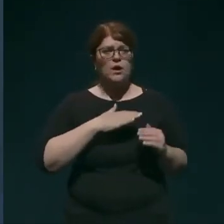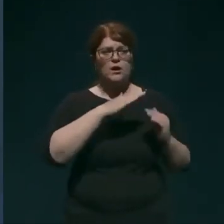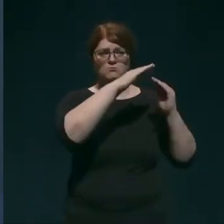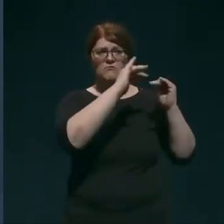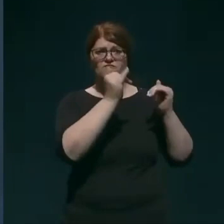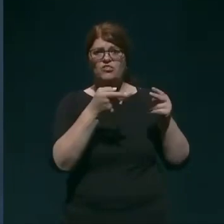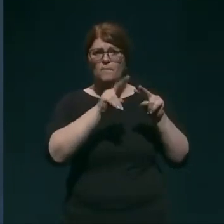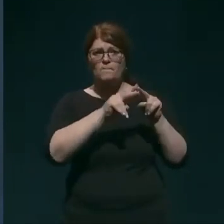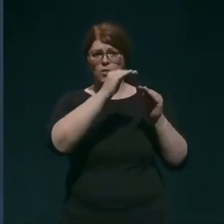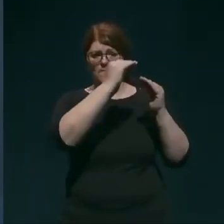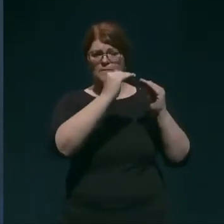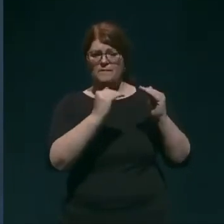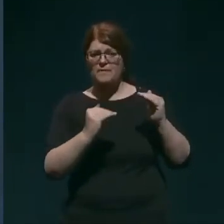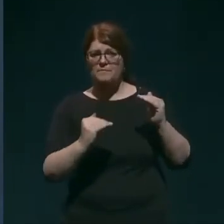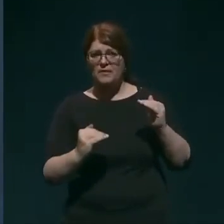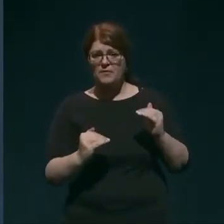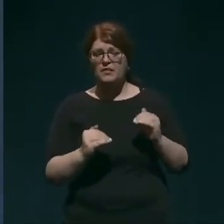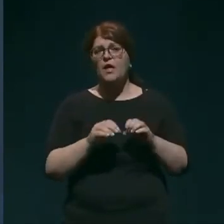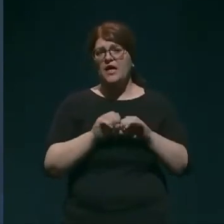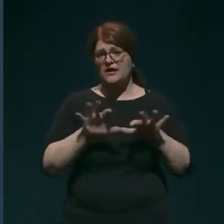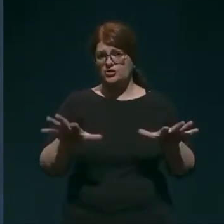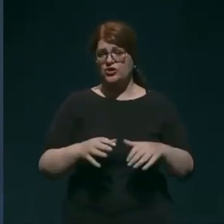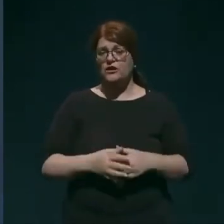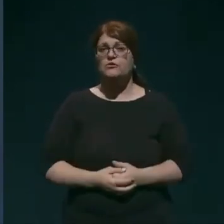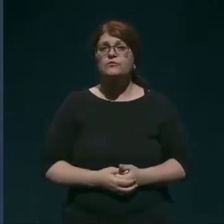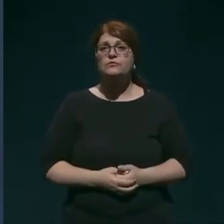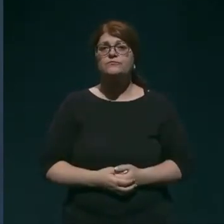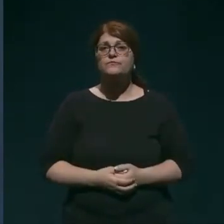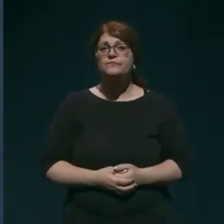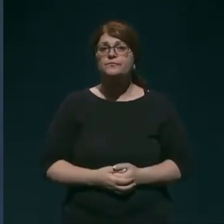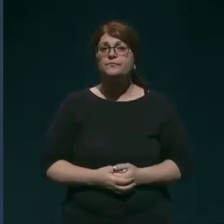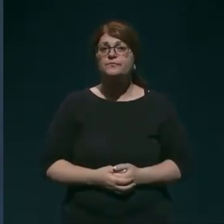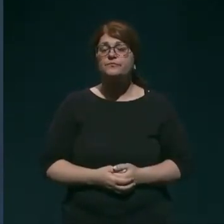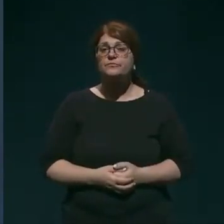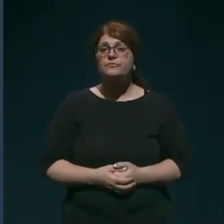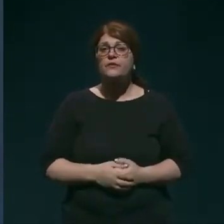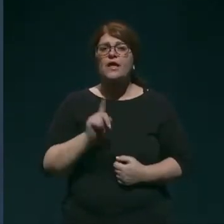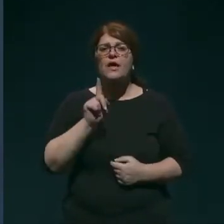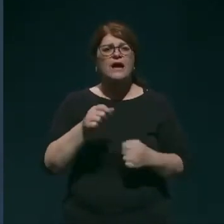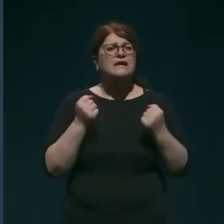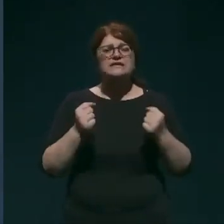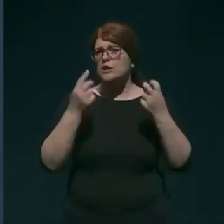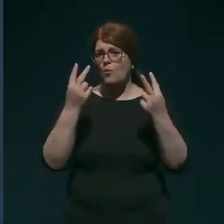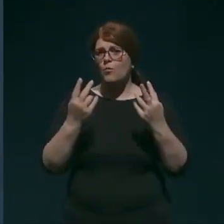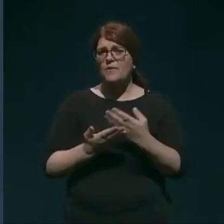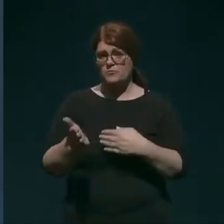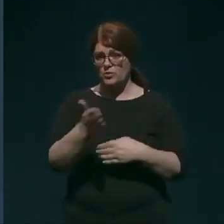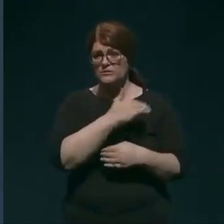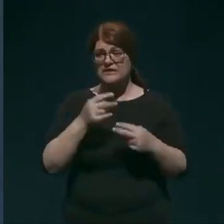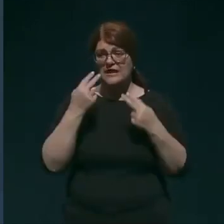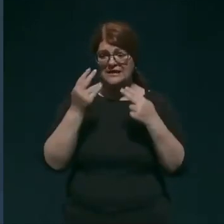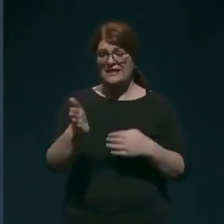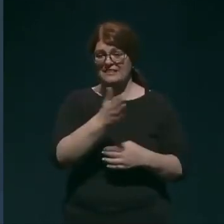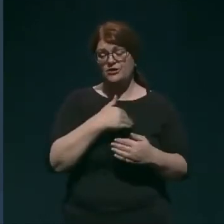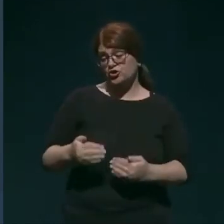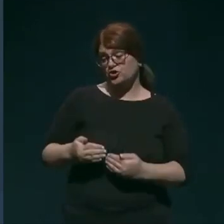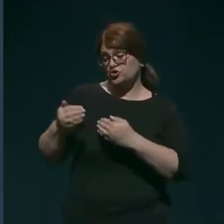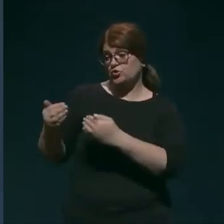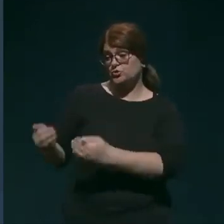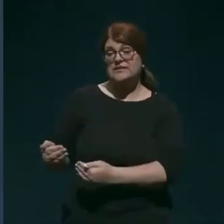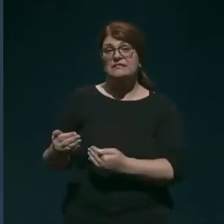za celotno EU. Kar je tudi zelo pomembno za nas, je, da glede naših sosednjih, res